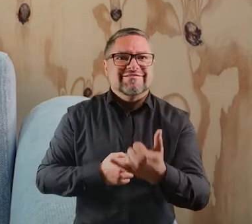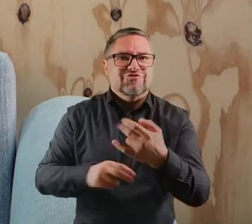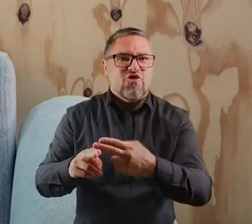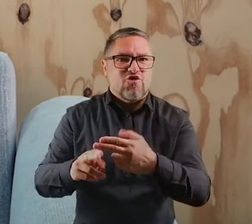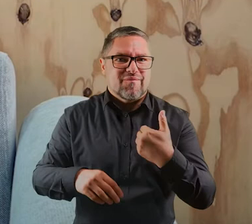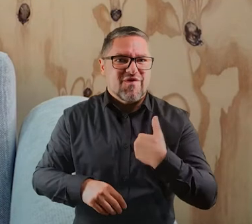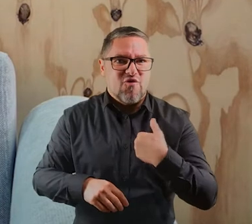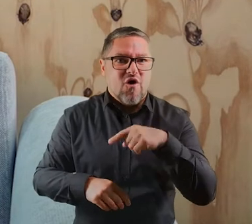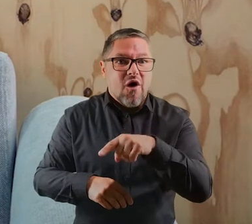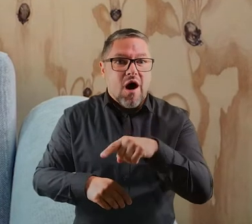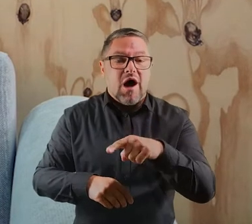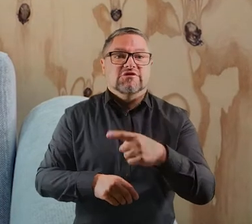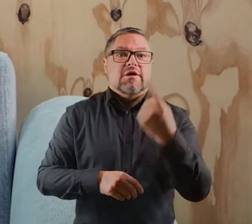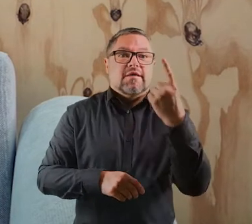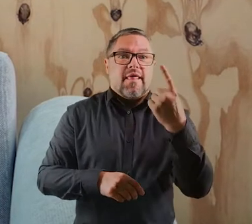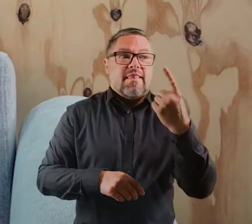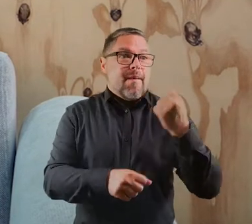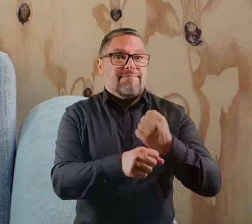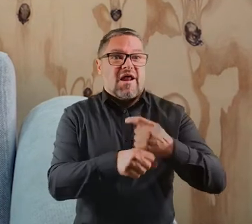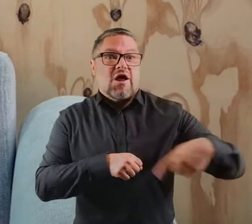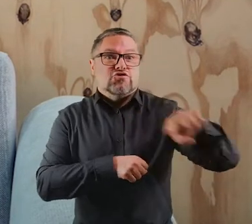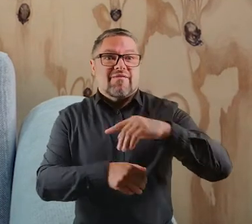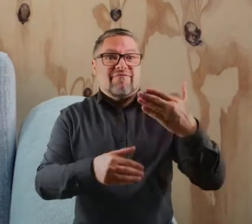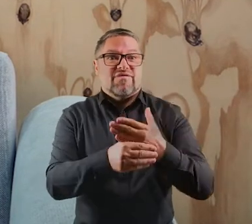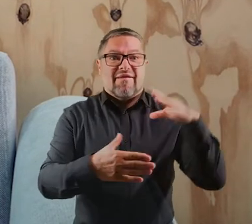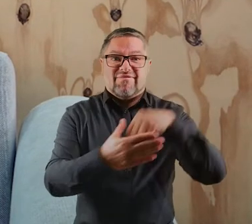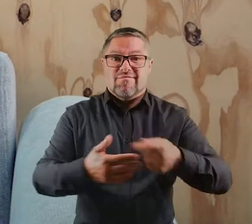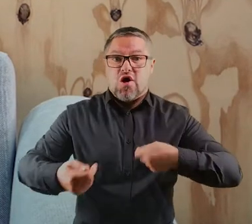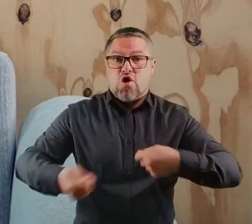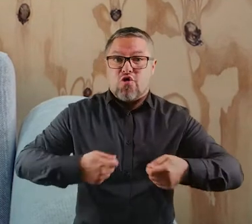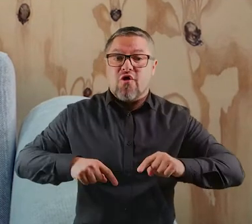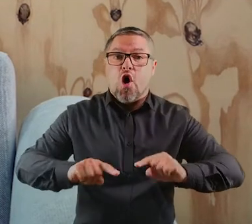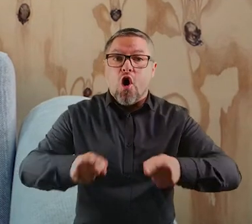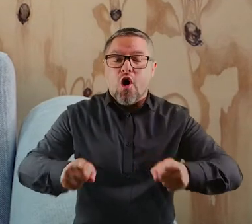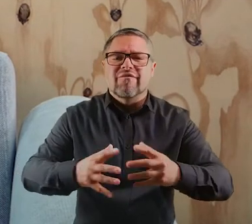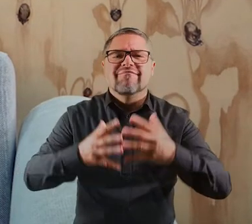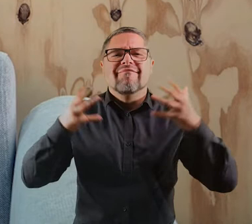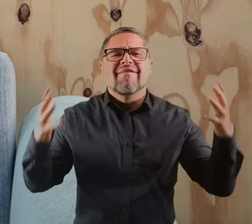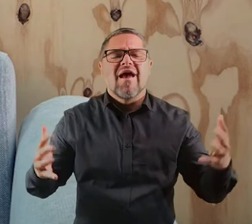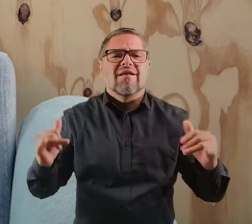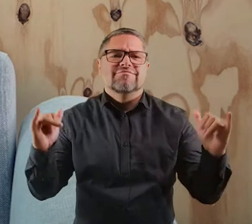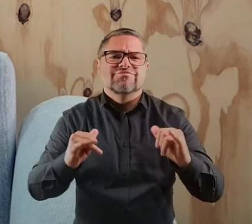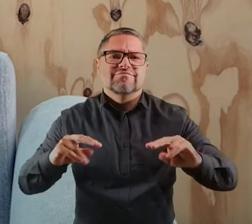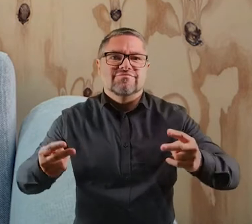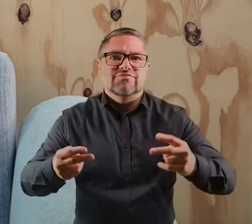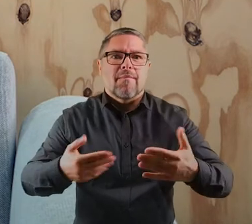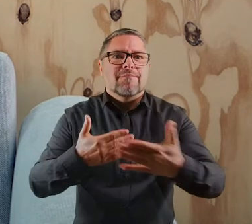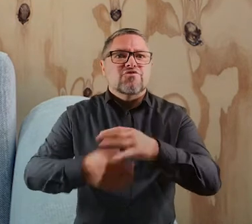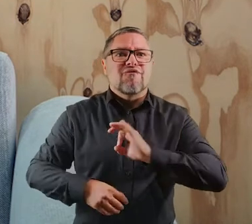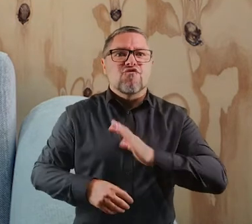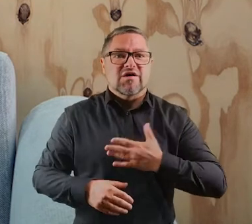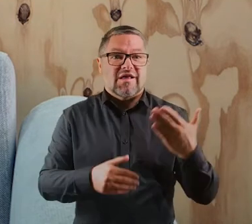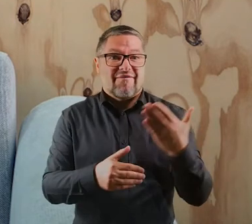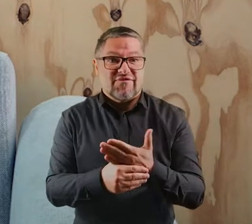Czy też pracownicy jednej z firm wraz z kierownictwem zorganizowali duży piknik wokół